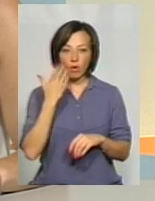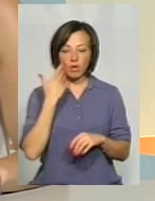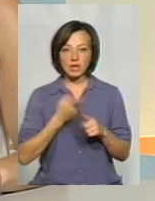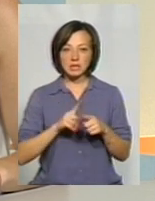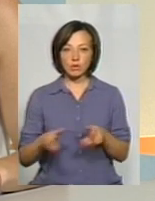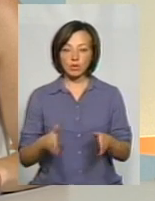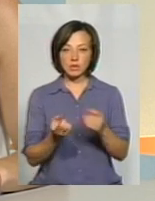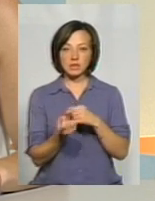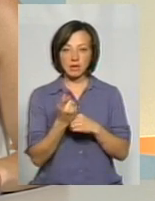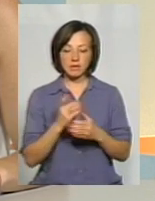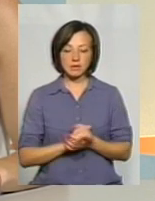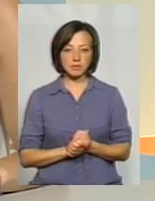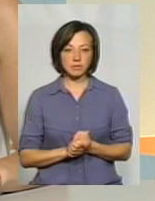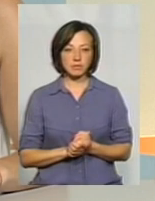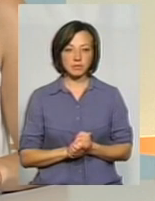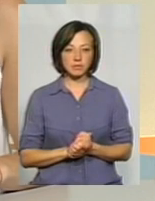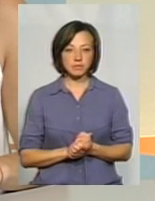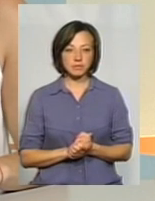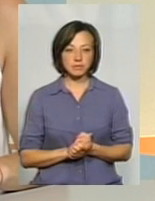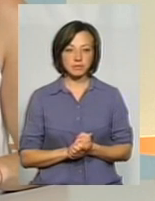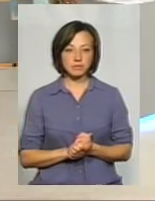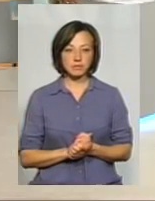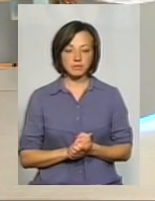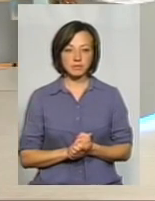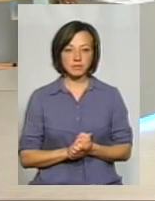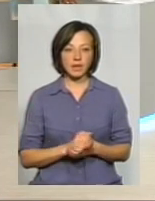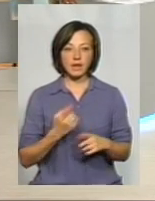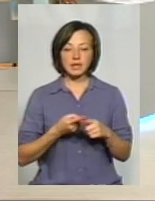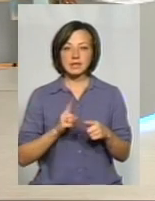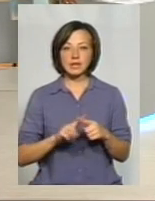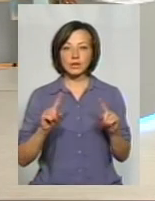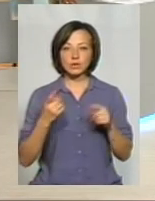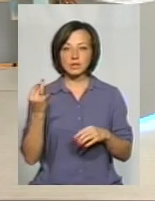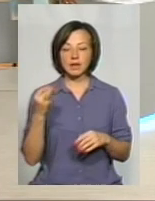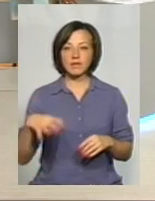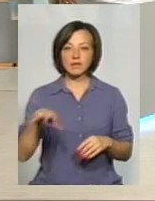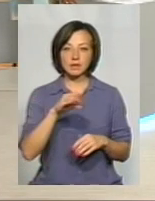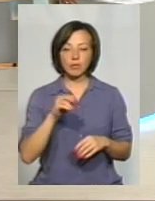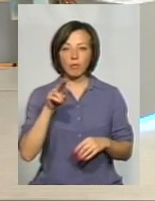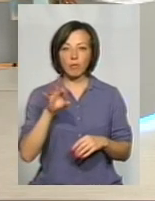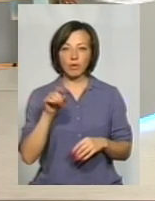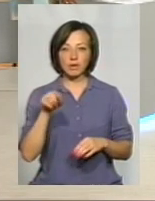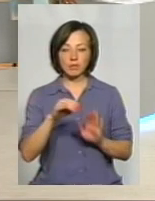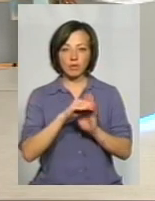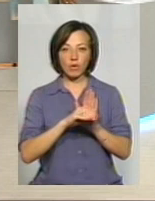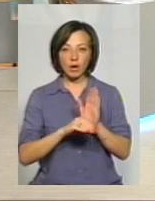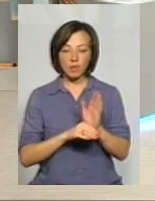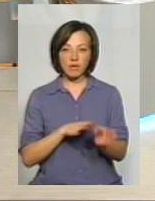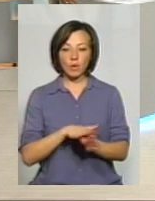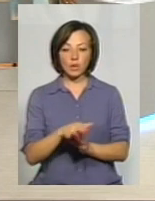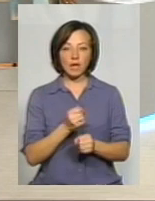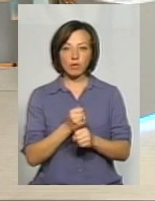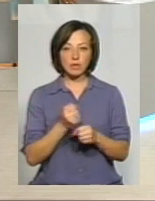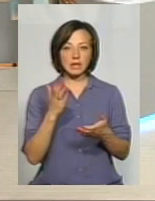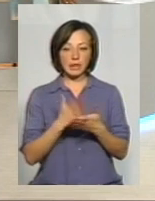ця дорога з'явиться, ну, я думаю, це також цікаво нашим глядачам. Це дуже цікаво всім, і по тій програмі, програмі виконання робіт,